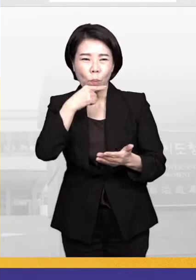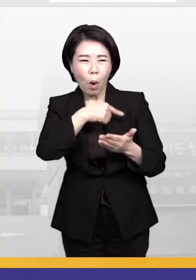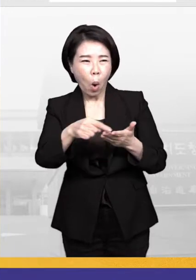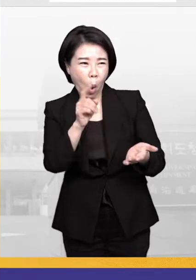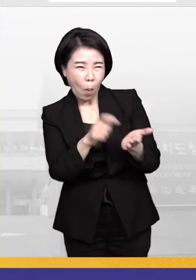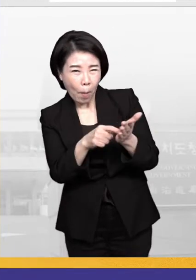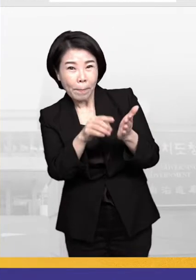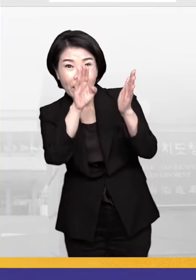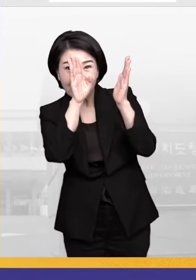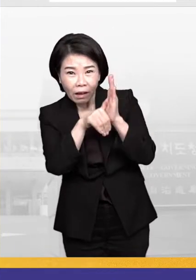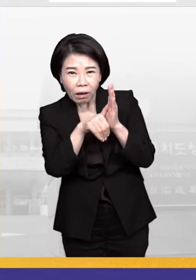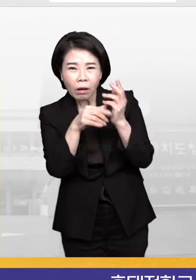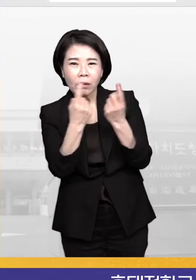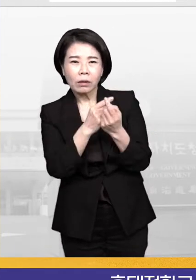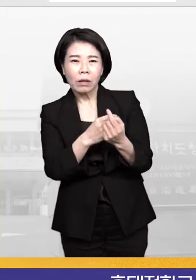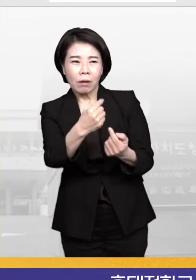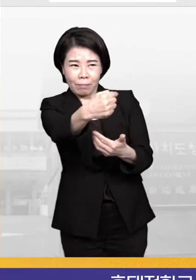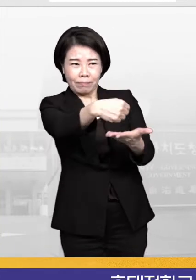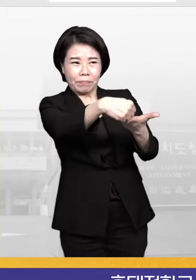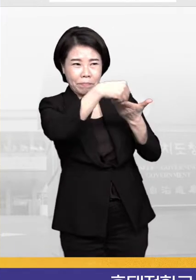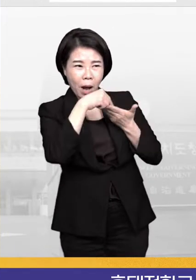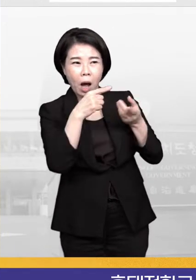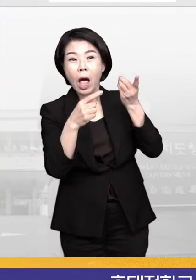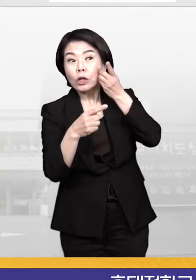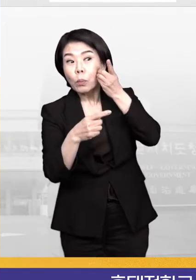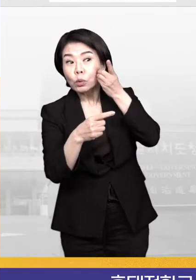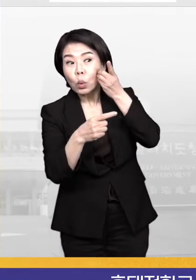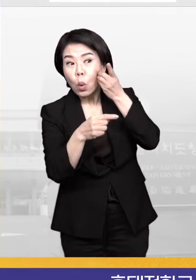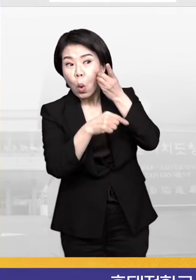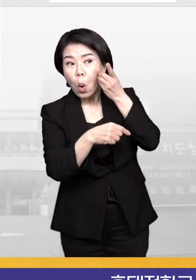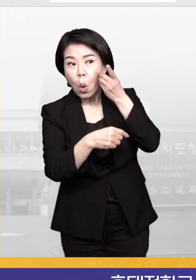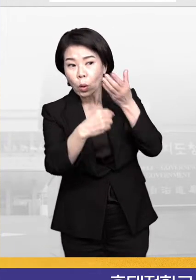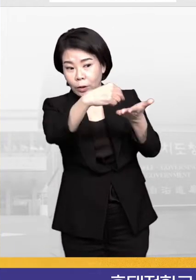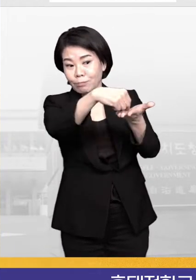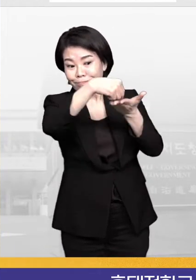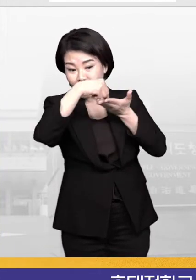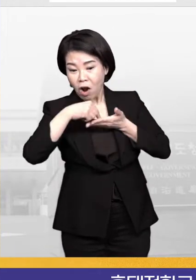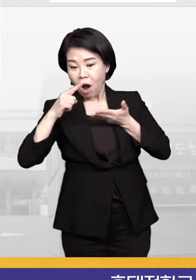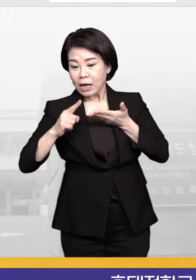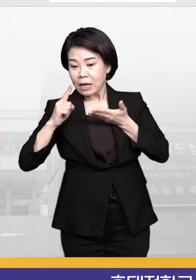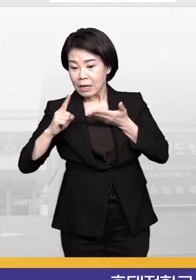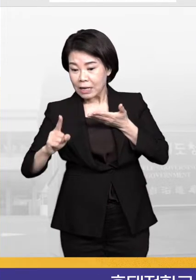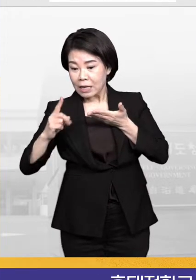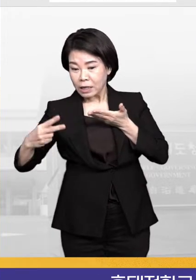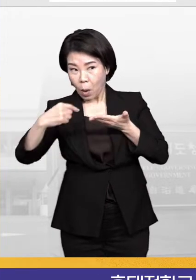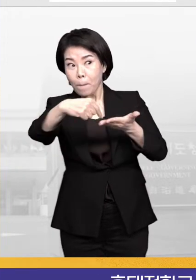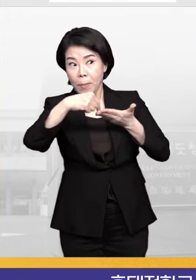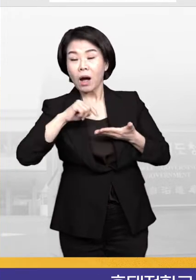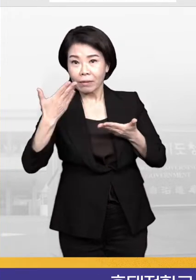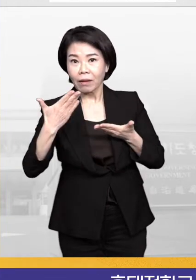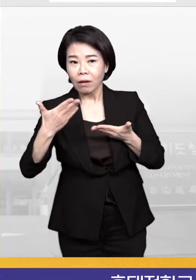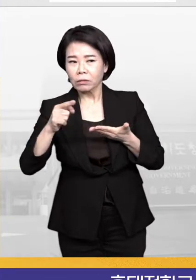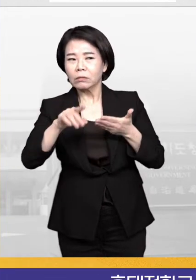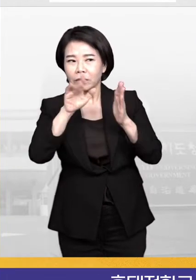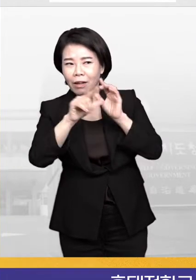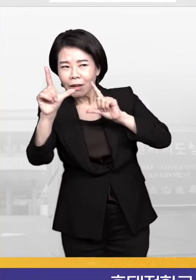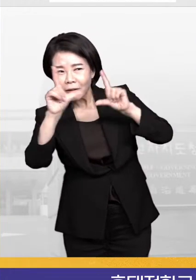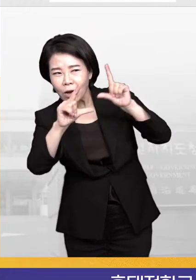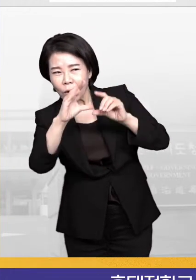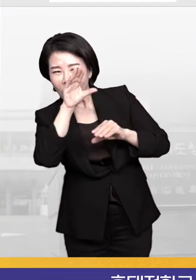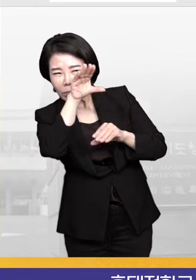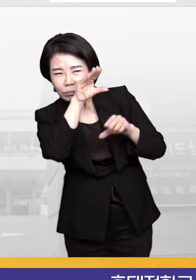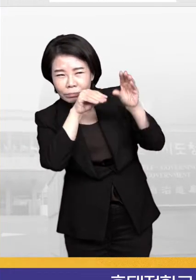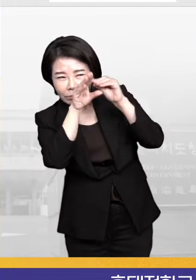상황에서 신고자가 휴대전화로 우리 112에다가 신고를 하는 경우가 있는데 그때의 그 상황을